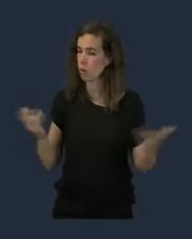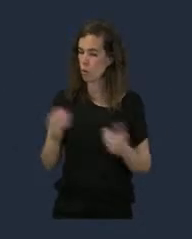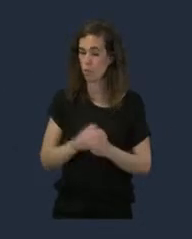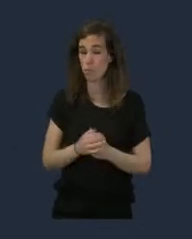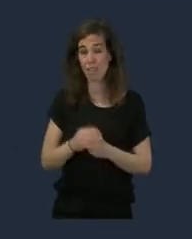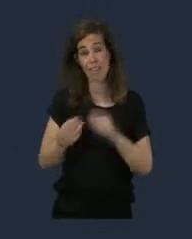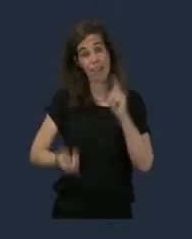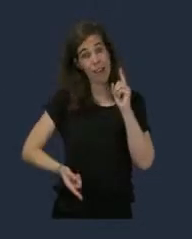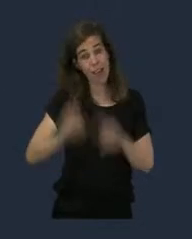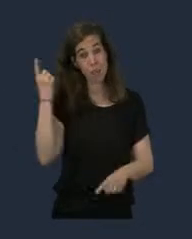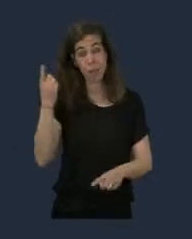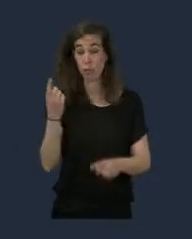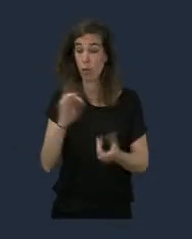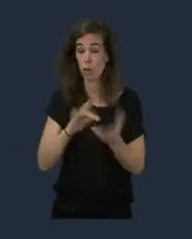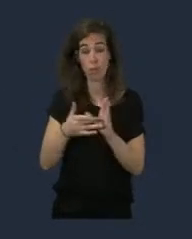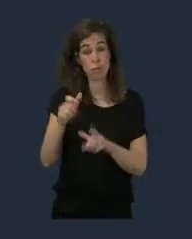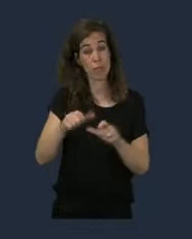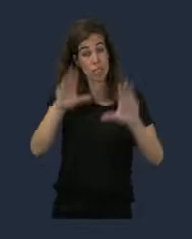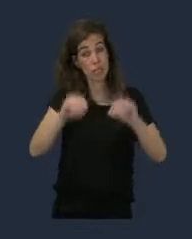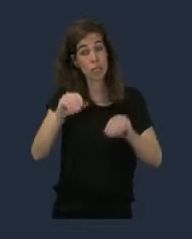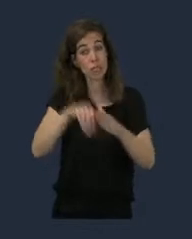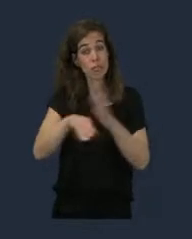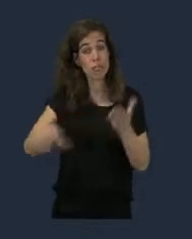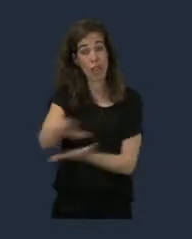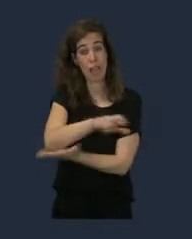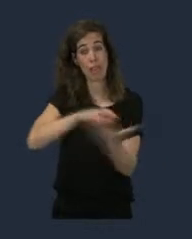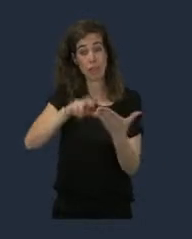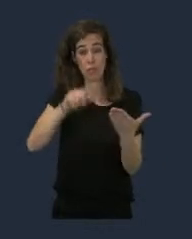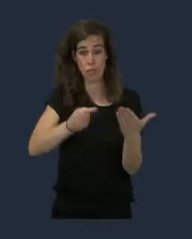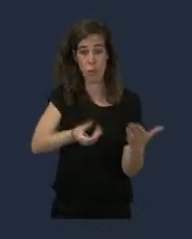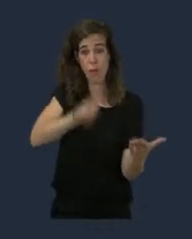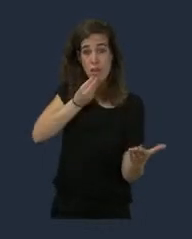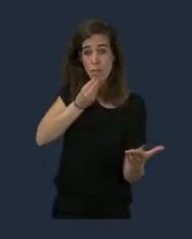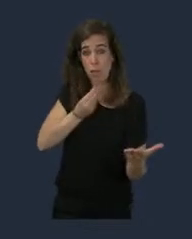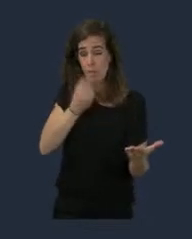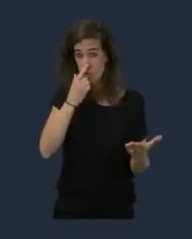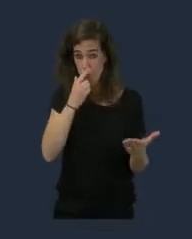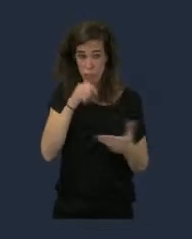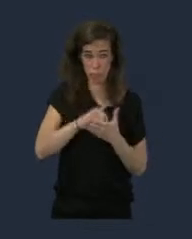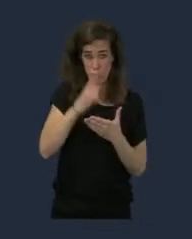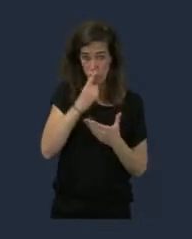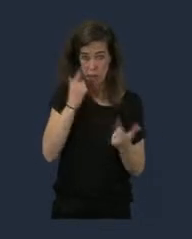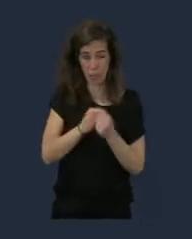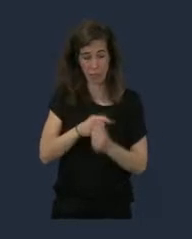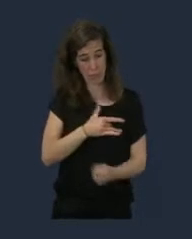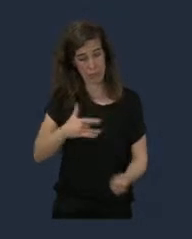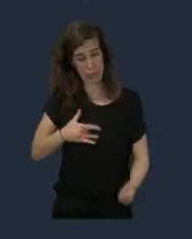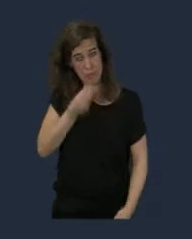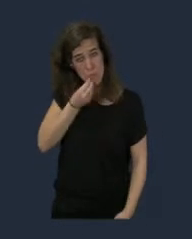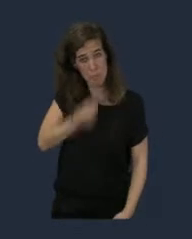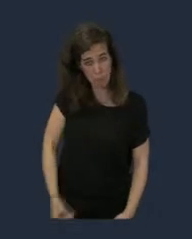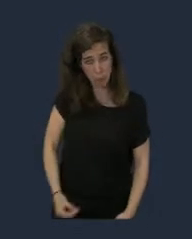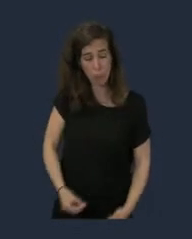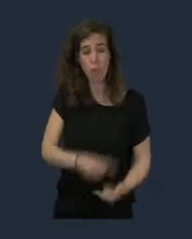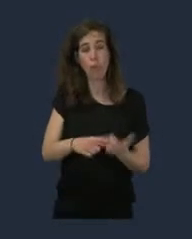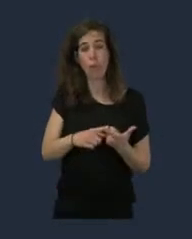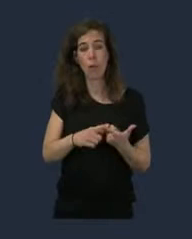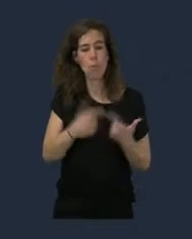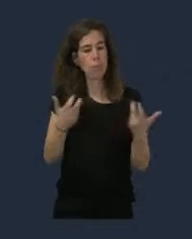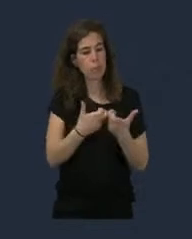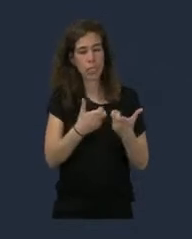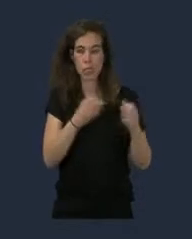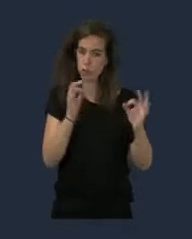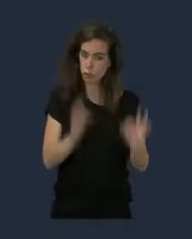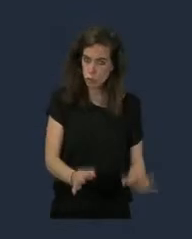habitants de notre région, aient accès à une alimentation saine, à un coût supportable, avec une juste